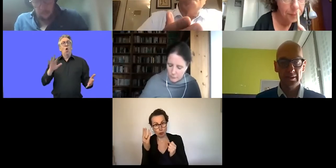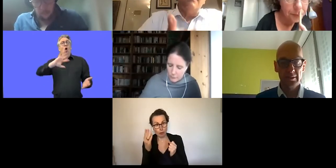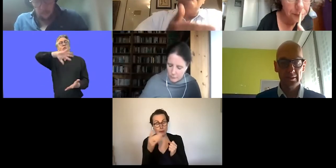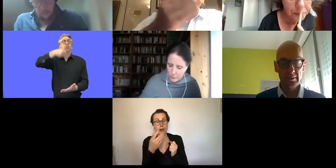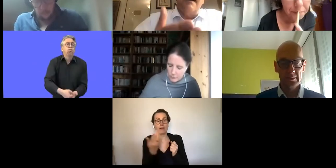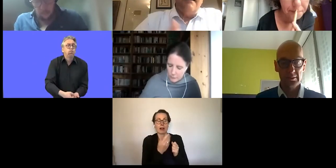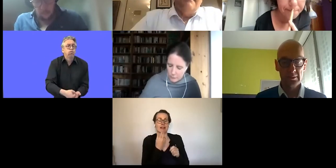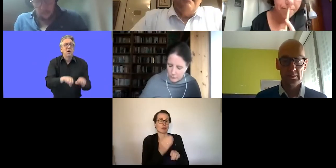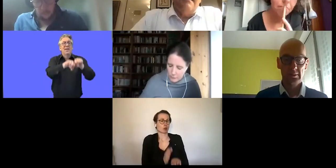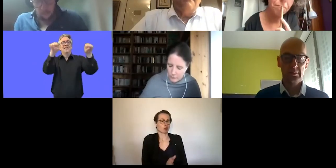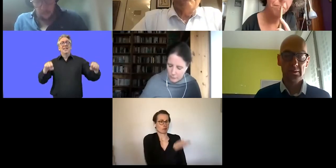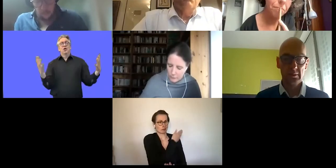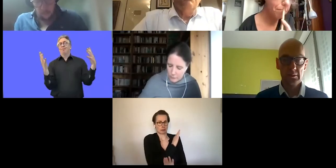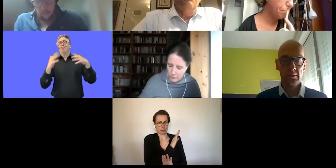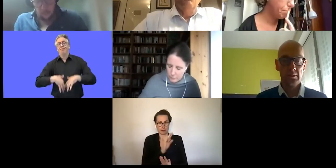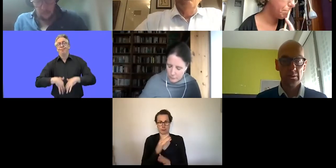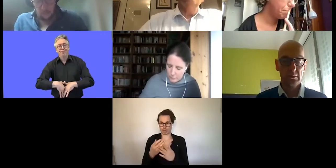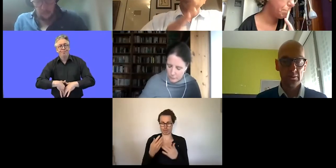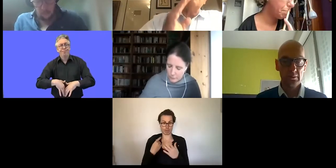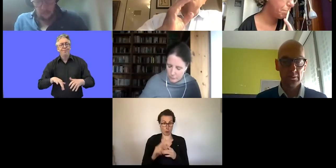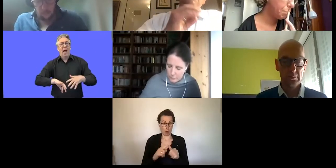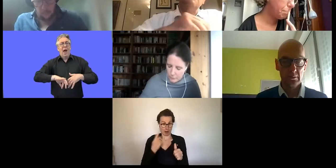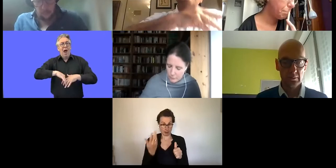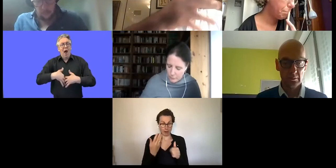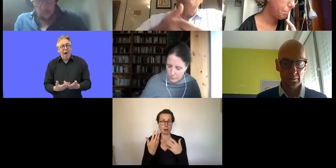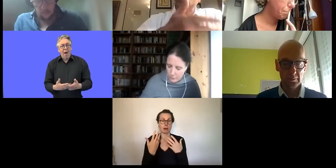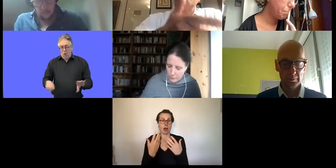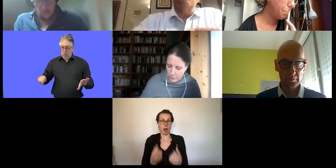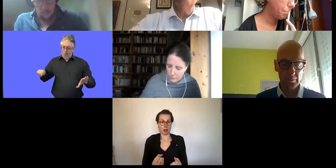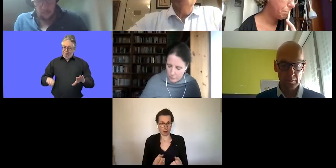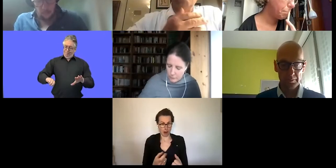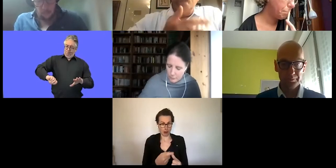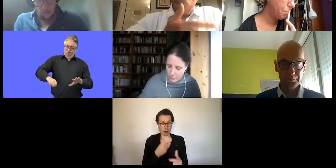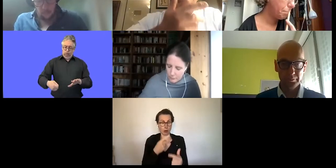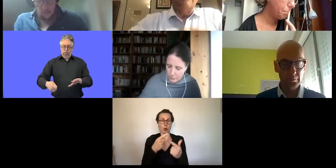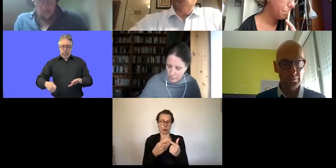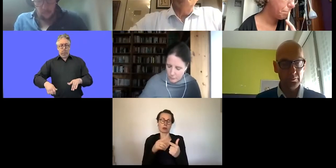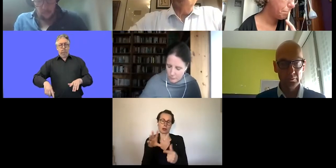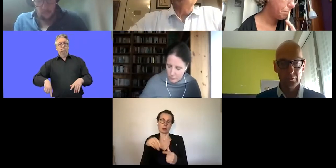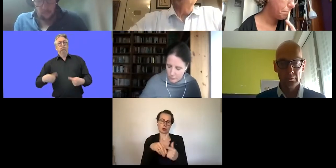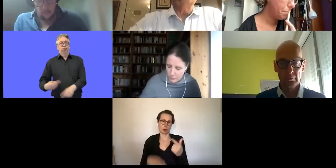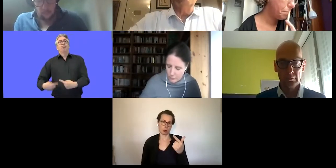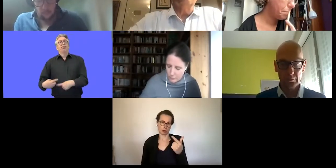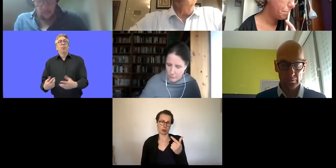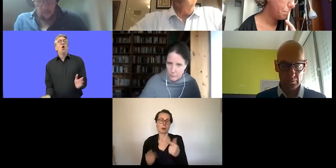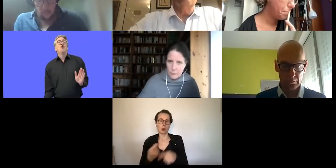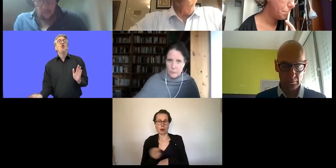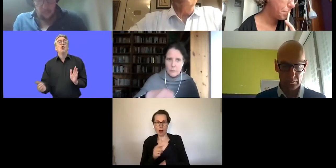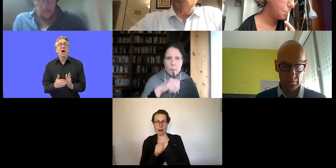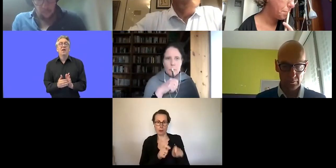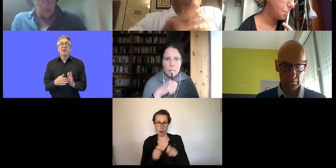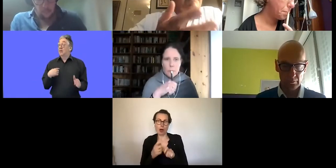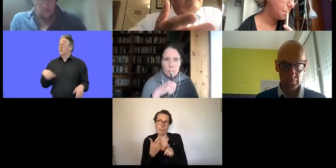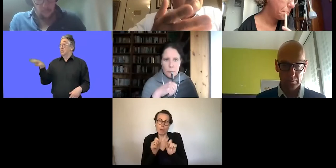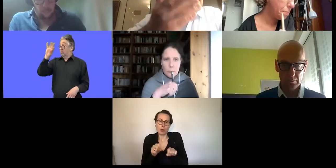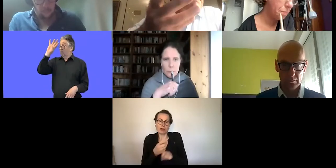gehört vor allem Nachhaltigkeit dazu und es gehört die Inklusion möglichst aller Bürgerinnen und Bürger in Europa